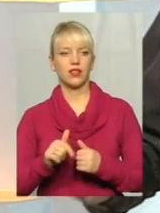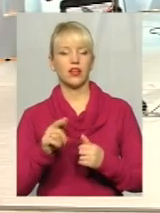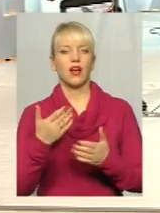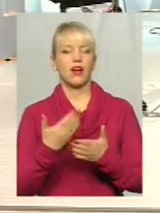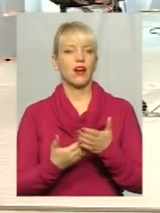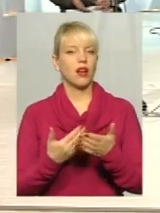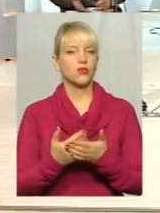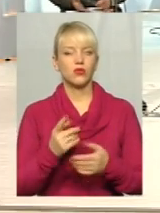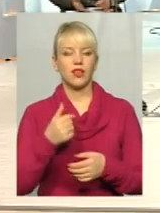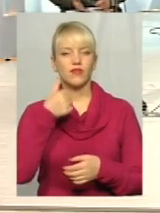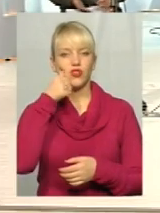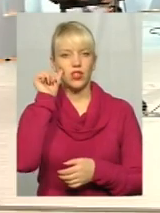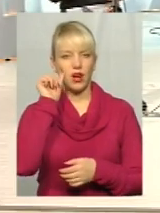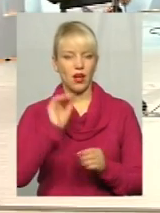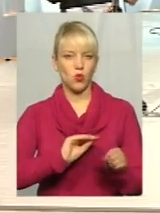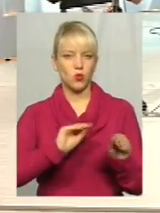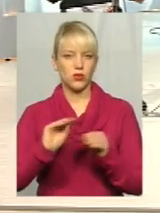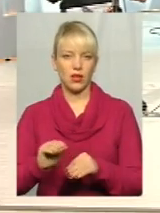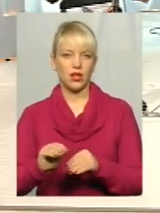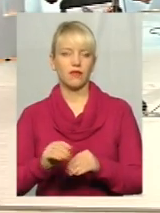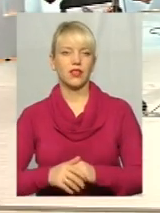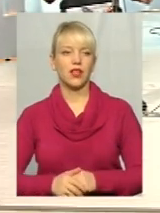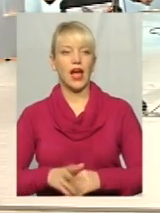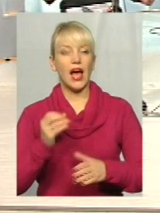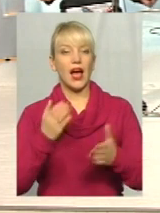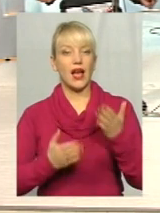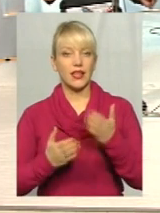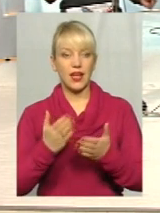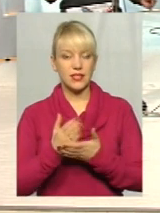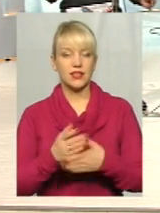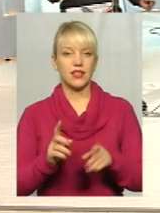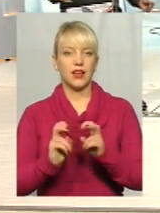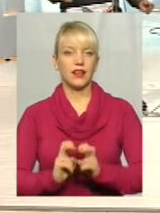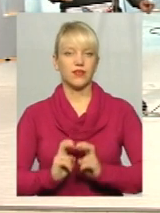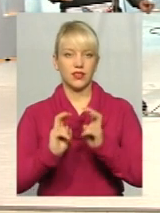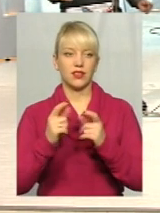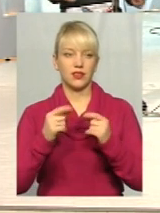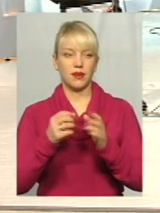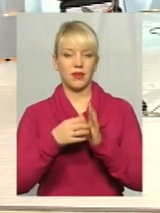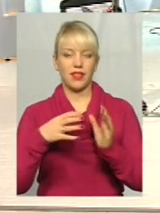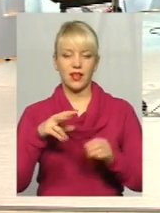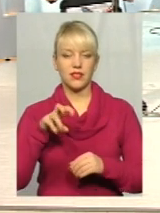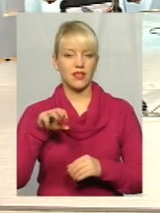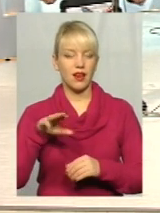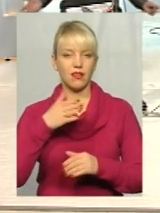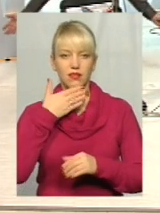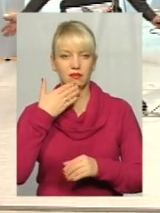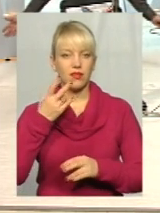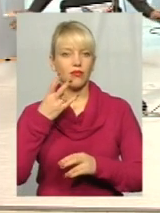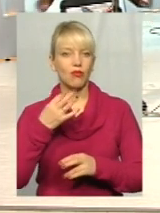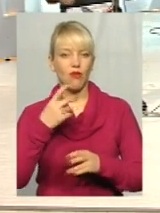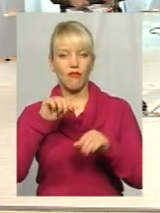позавчора їх вигляді. Є ліфти, де і 15-летні, але вигляді їх